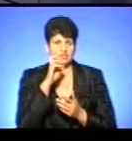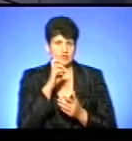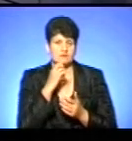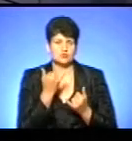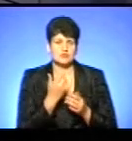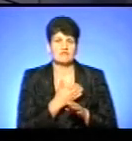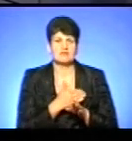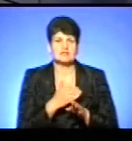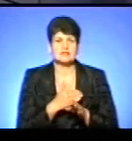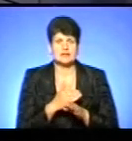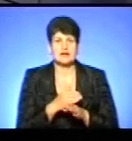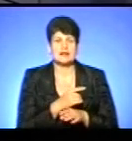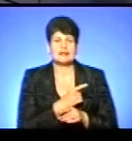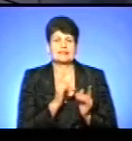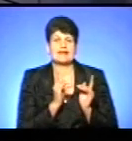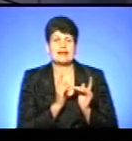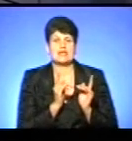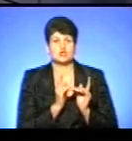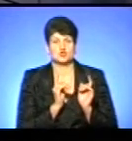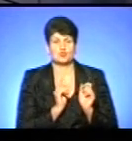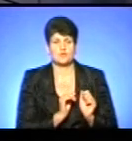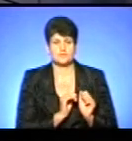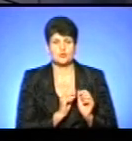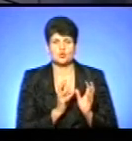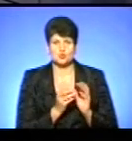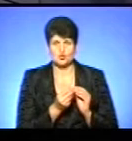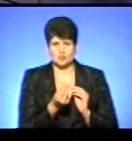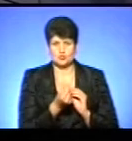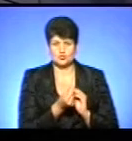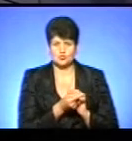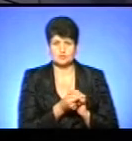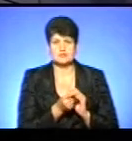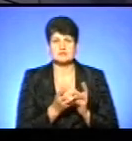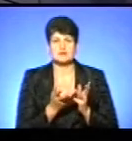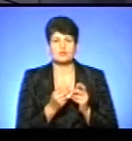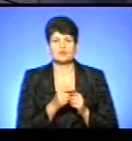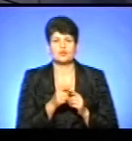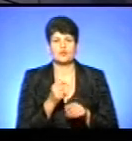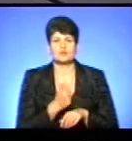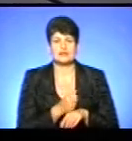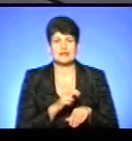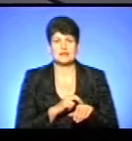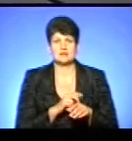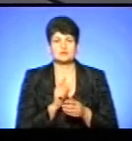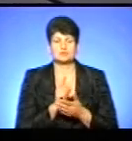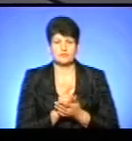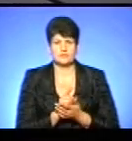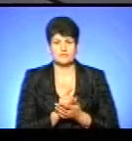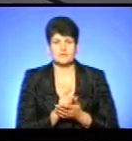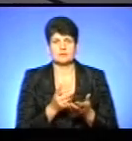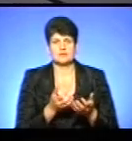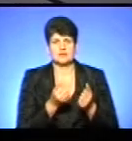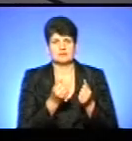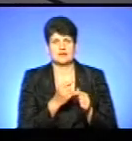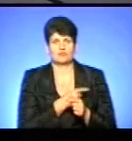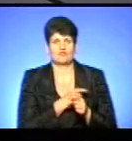відділяє на ліжко відповідну суму, за рахунок якої головний лікар змушений утримувати